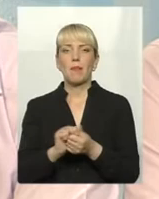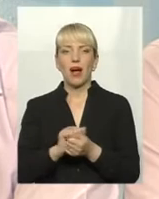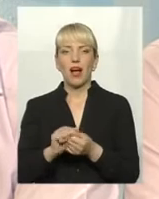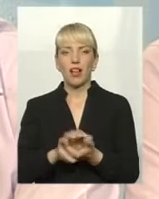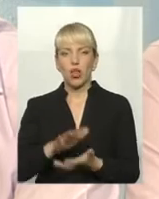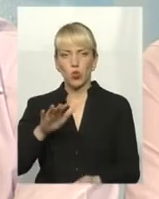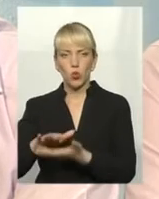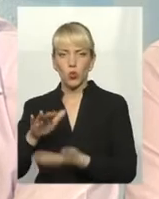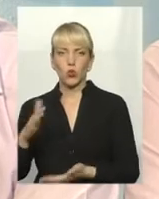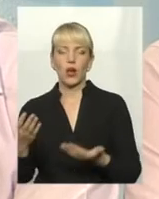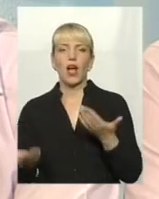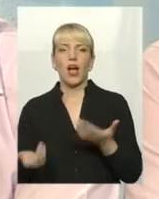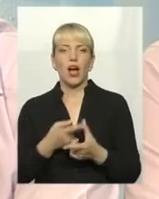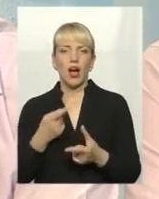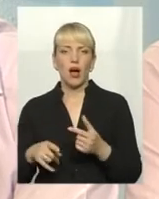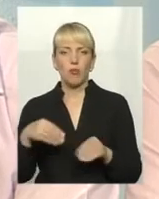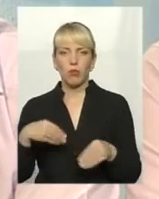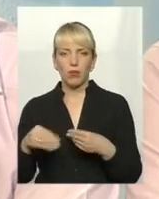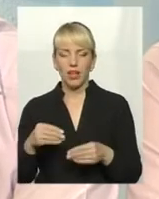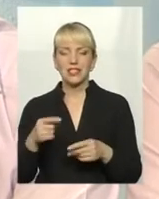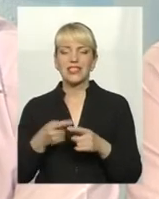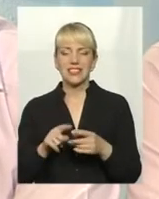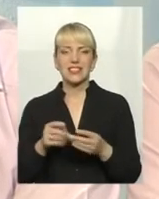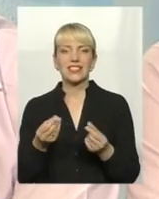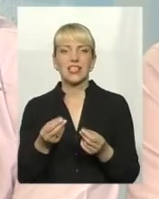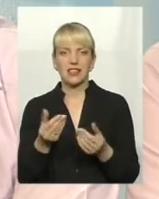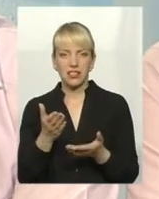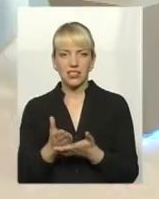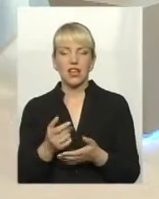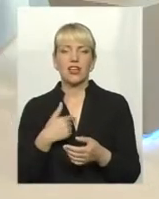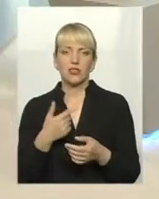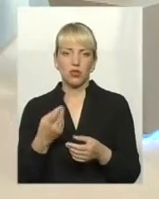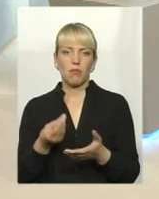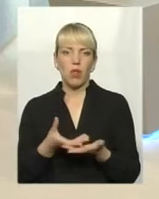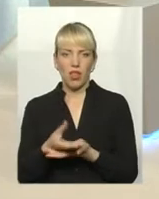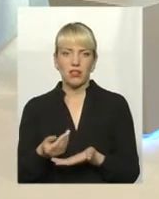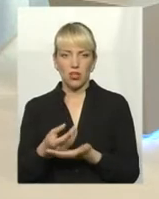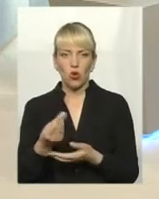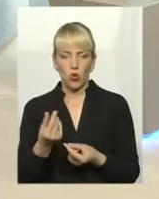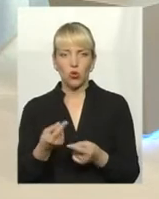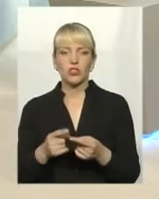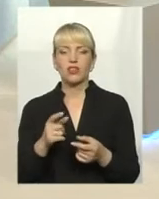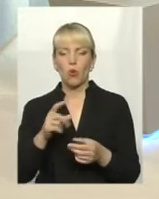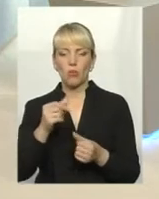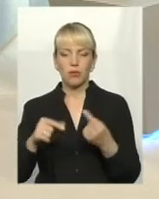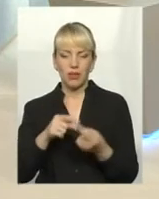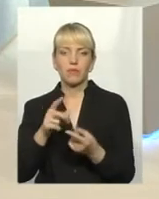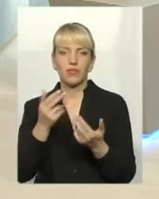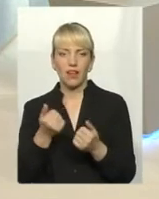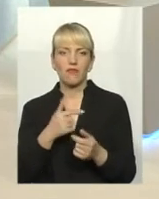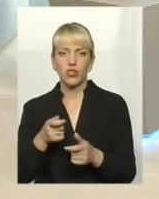свою ціну і за них платять гроші, то є підприємці, які їздять їх і збирають. Але такі відходи, як